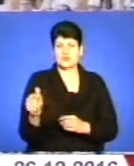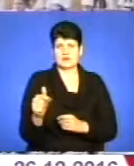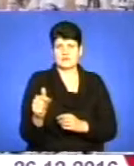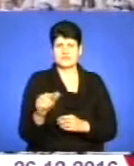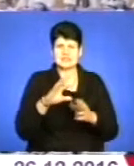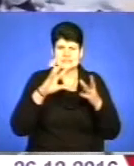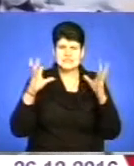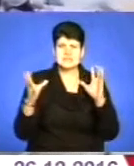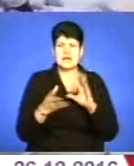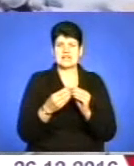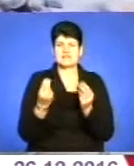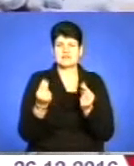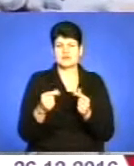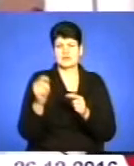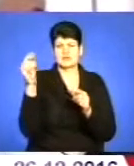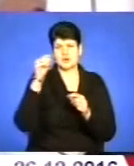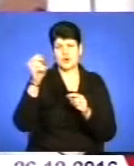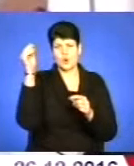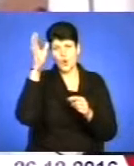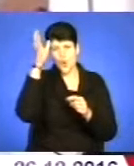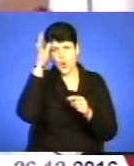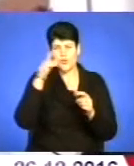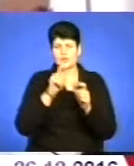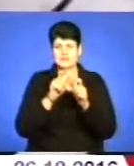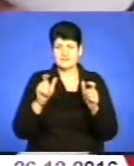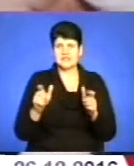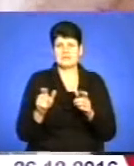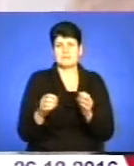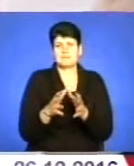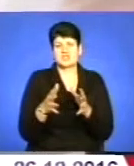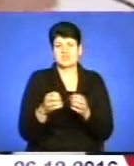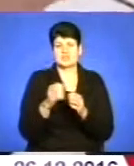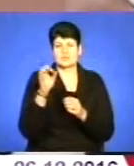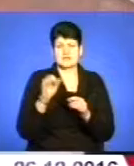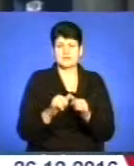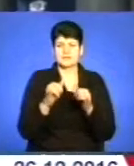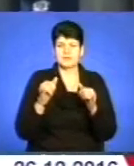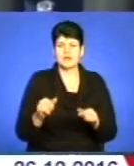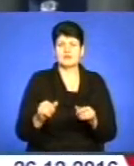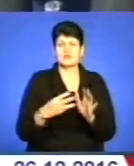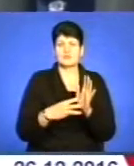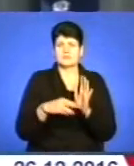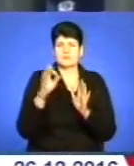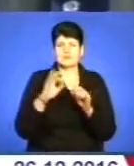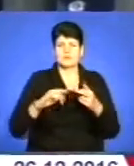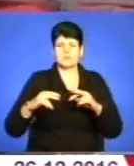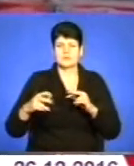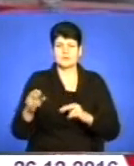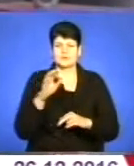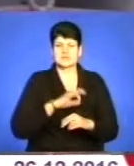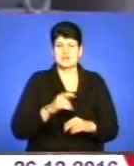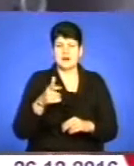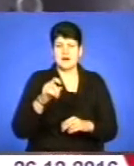Загальне фінансування закладів освіти зросло більш як на 10%. Тернопільська область майже на 70% замінила споживання